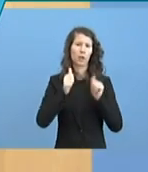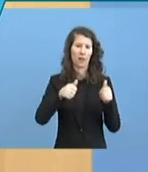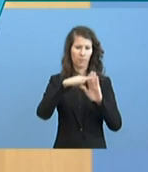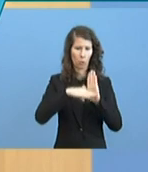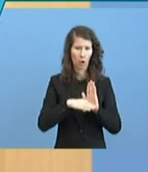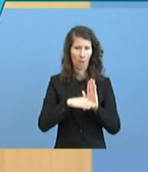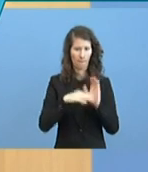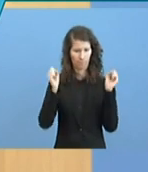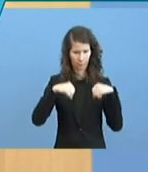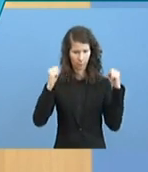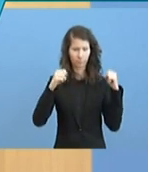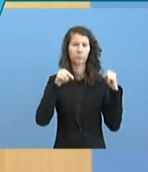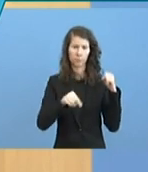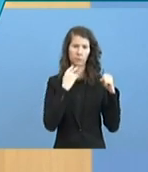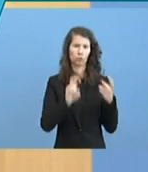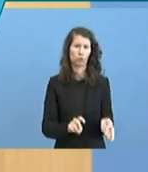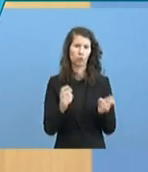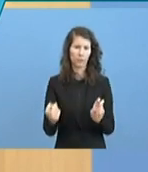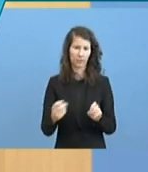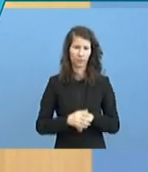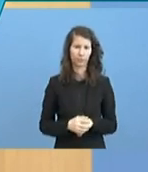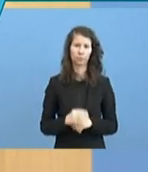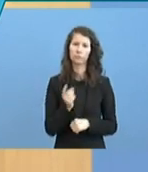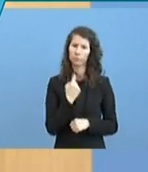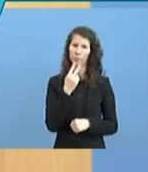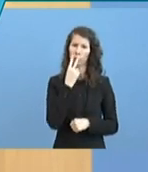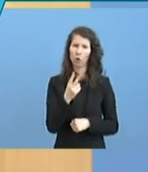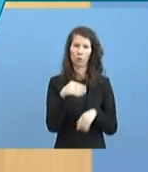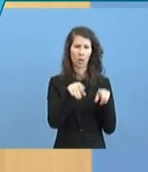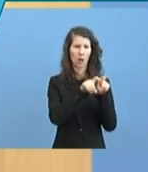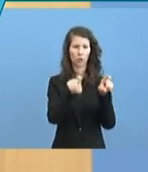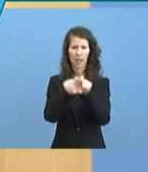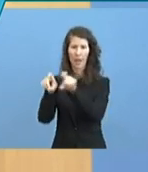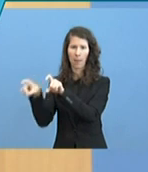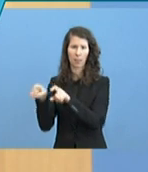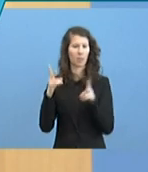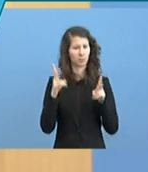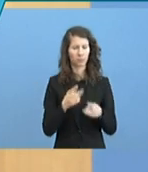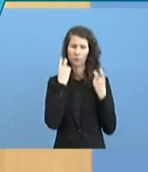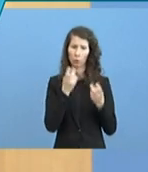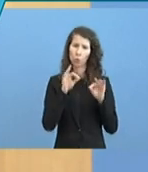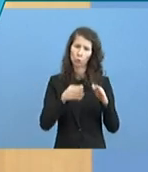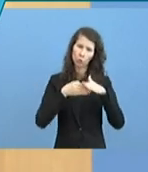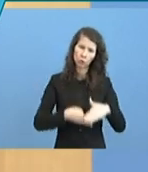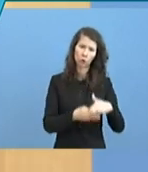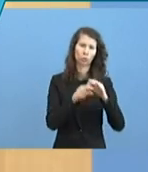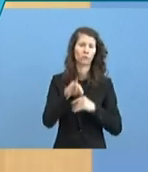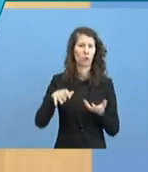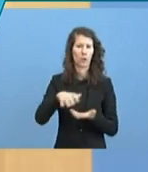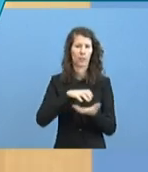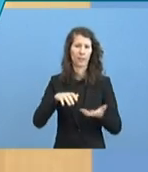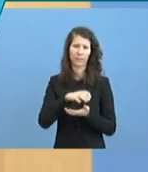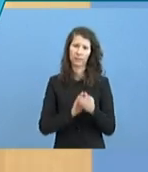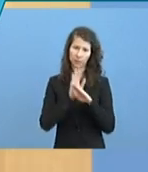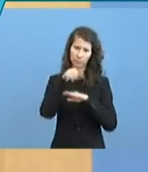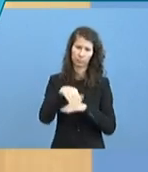umsetzen und gucken, dass wir die Unternehmen damit so gut wie möglich durch die Krise bekommen. Und über weitere Punkte